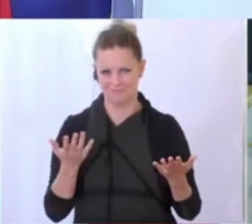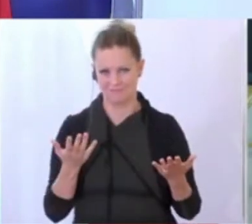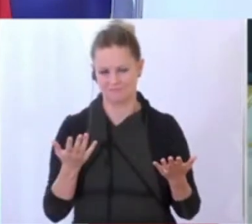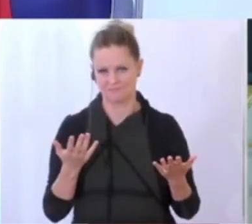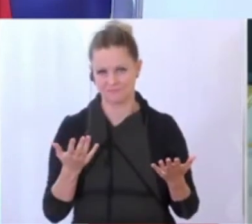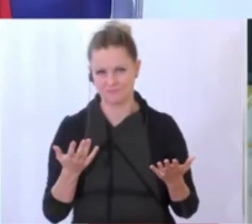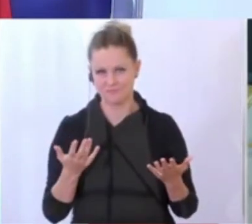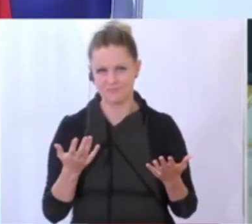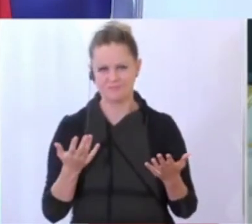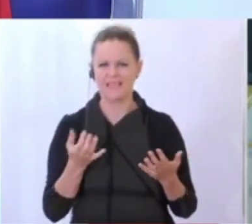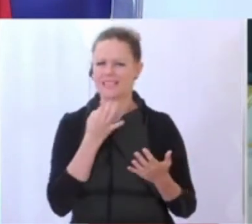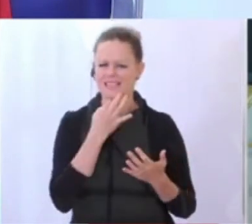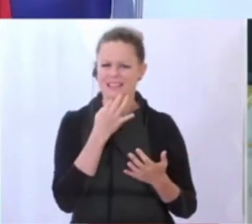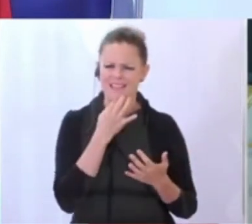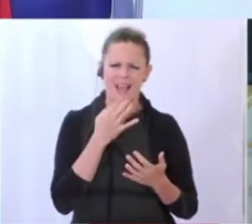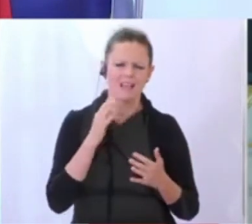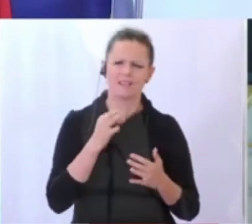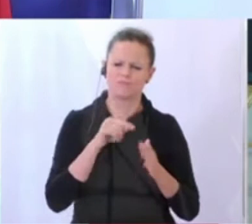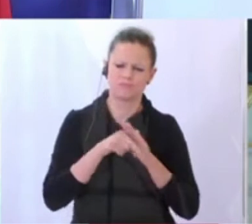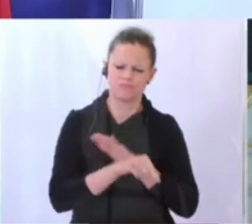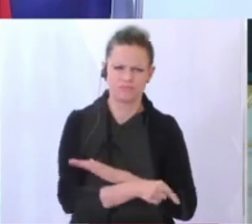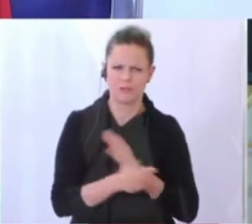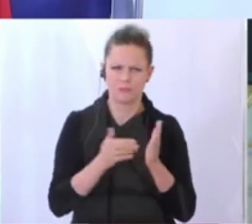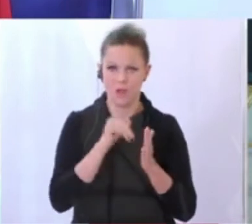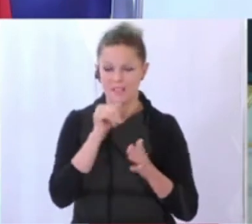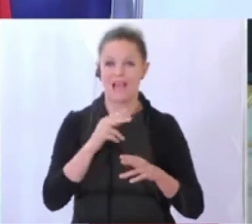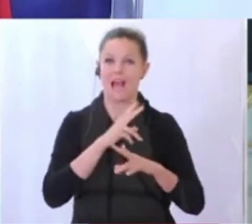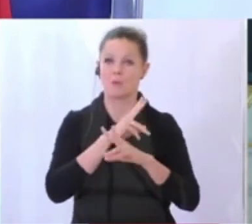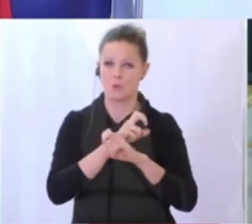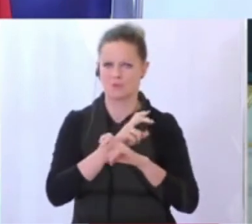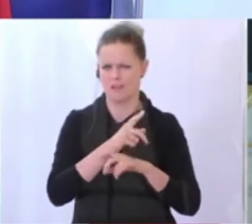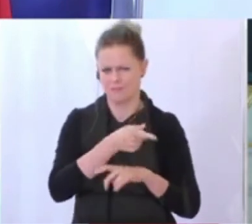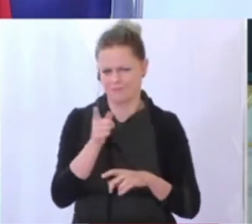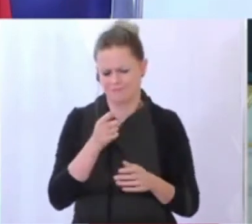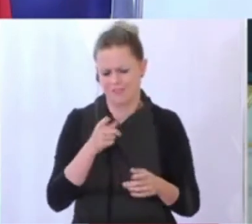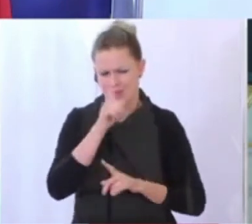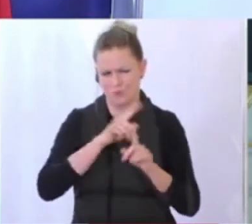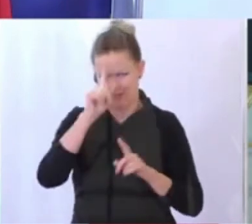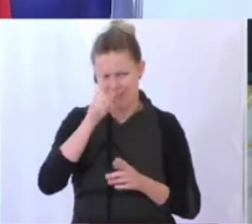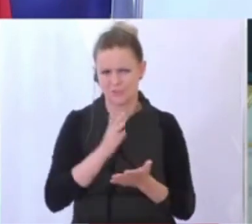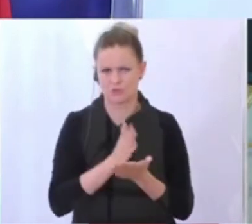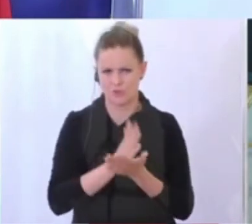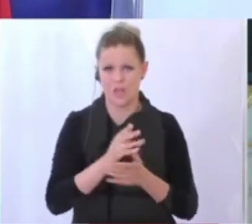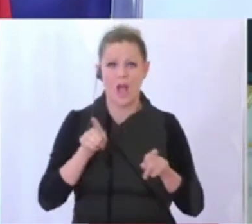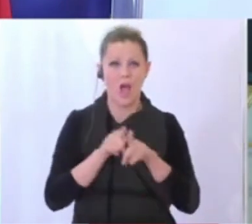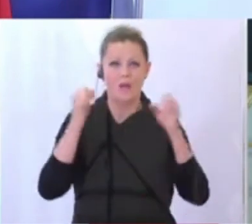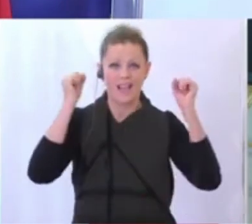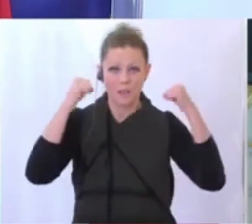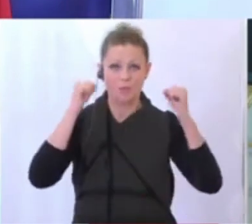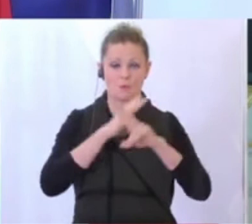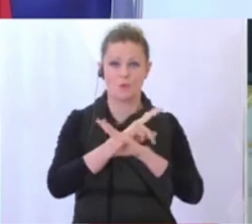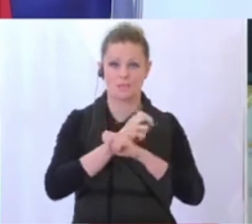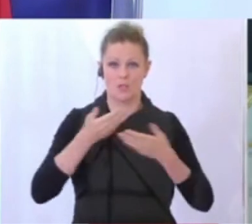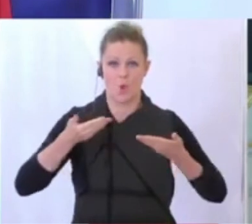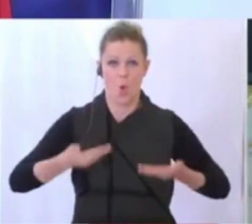zu sehr in die Details zu gehen, aber kann ich Ihnen verraten, wahrscheinlich wissen Sie es eh schon, dass auch die Republik Österreich in